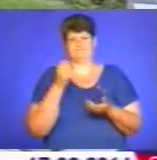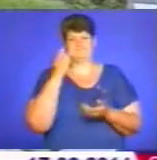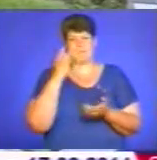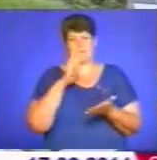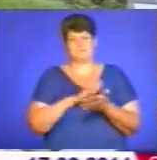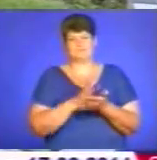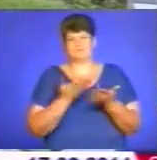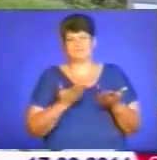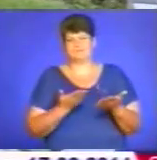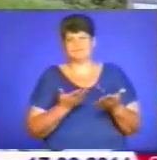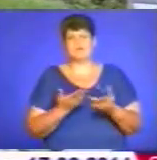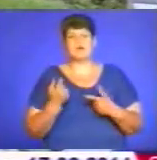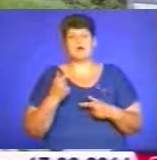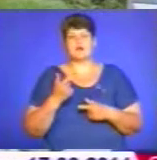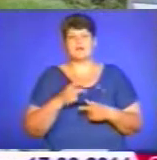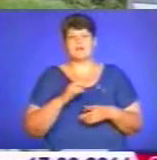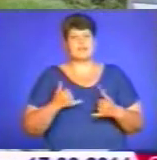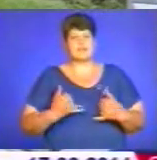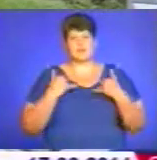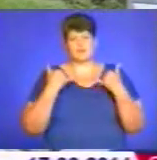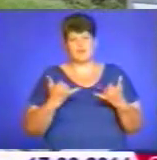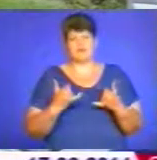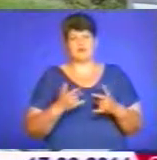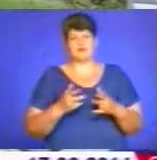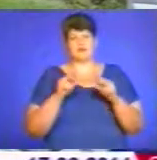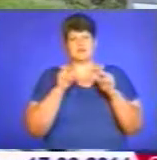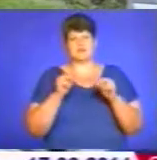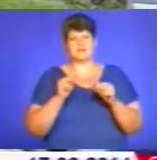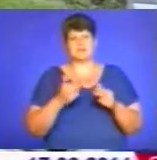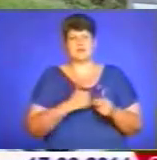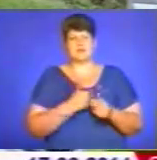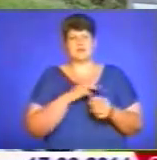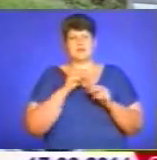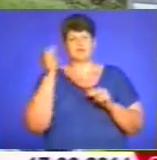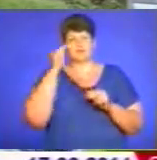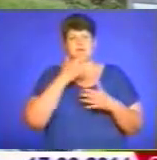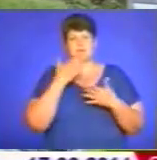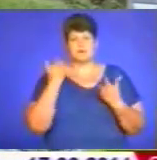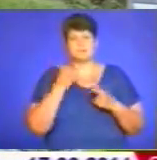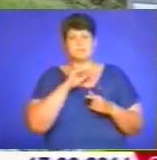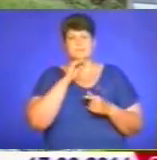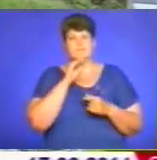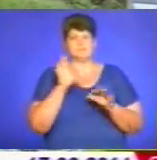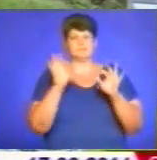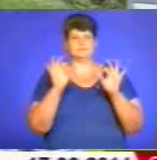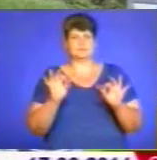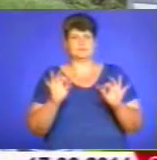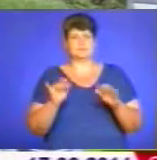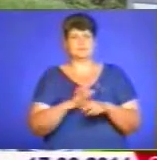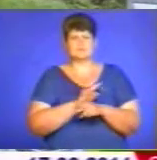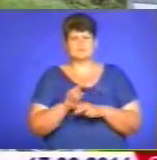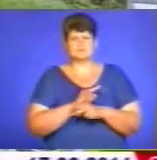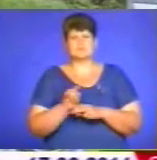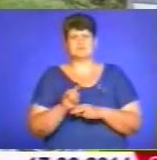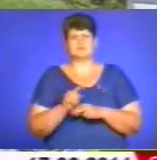З неваги до бойових побратимів, відверте небажання вчитись захищати батьківщину, непрофесійність як солдата, брехня,